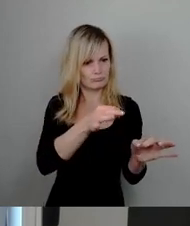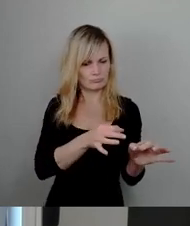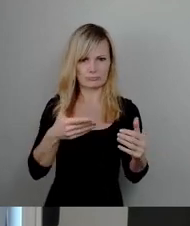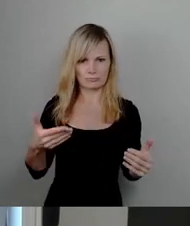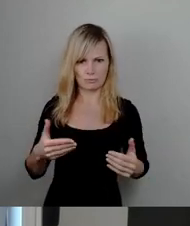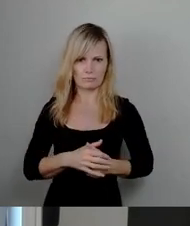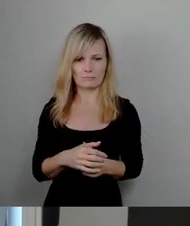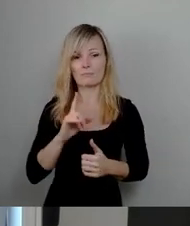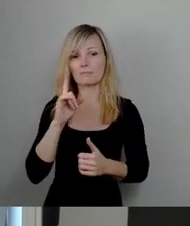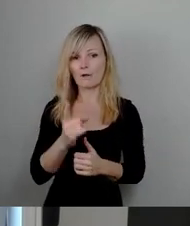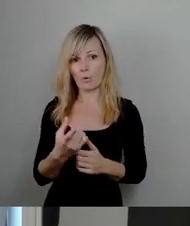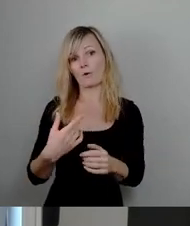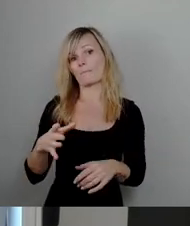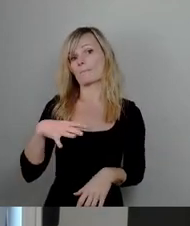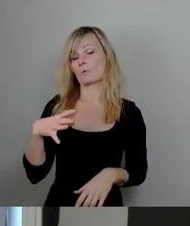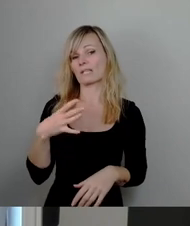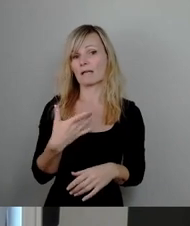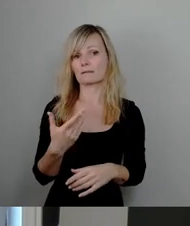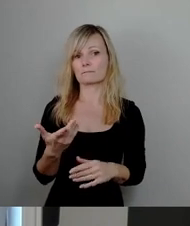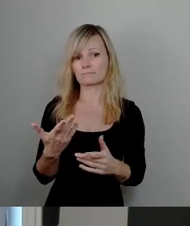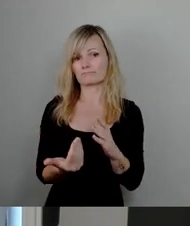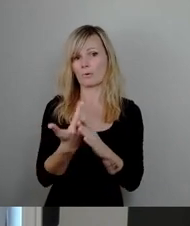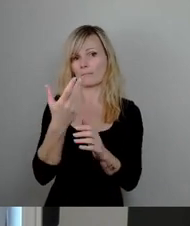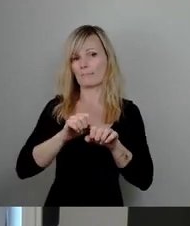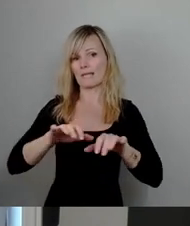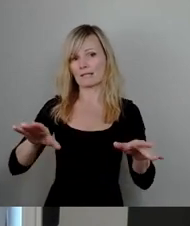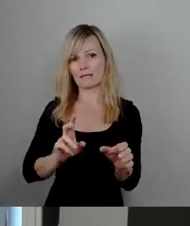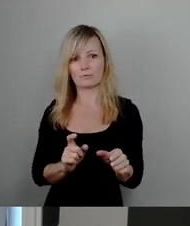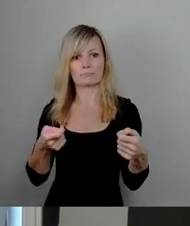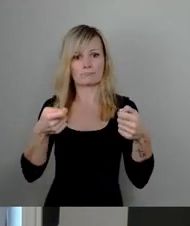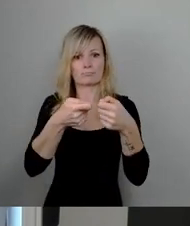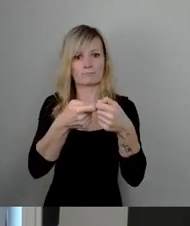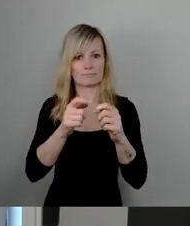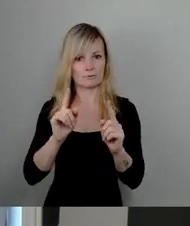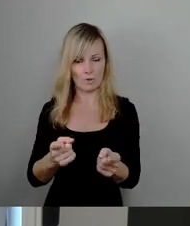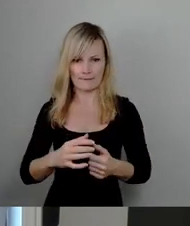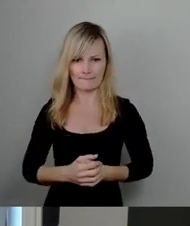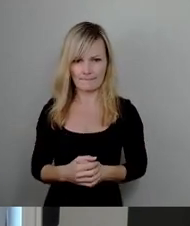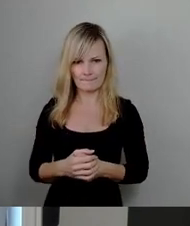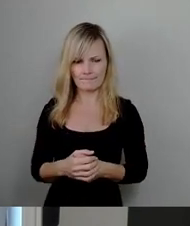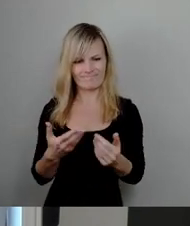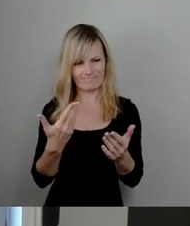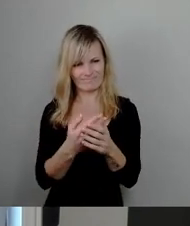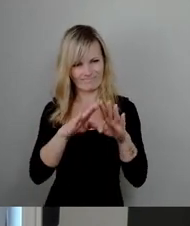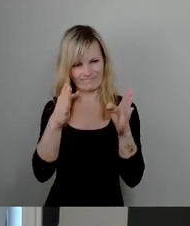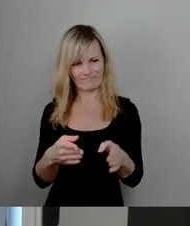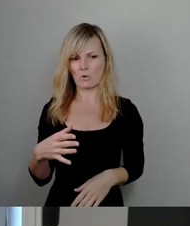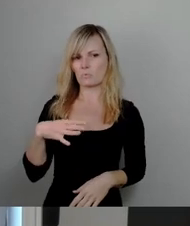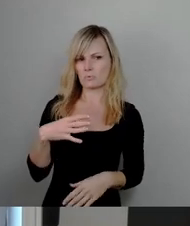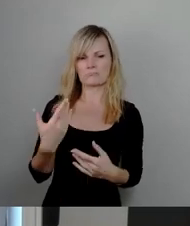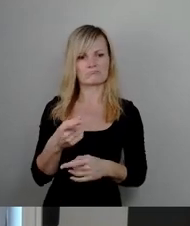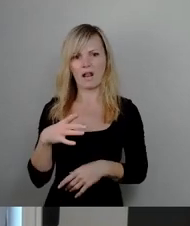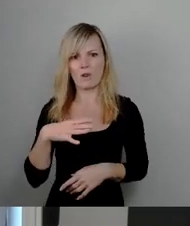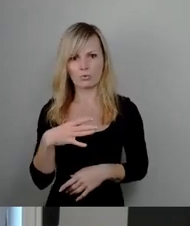Medien. Und so toll das alles klingen mag mit dem Gebäude, ist es dennoch kein Luxusgut so ein Gebäude, sondern es ist vielmehr die